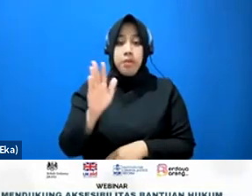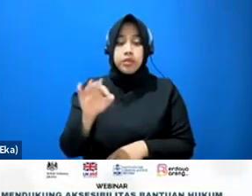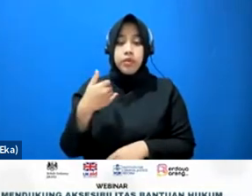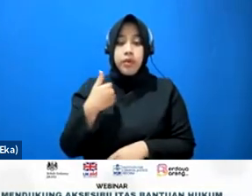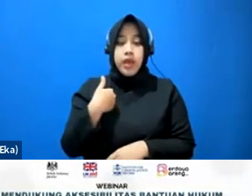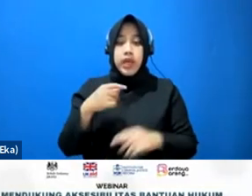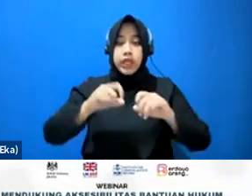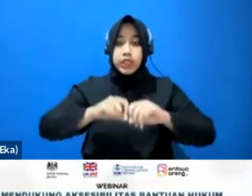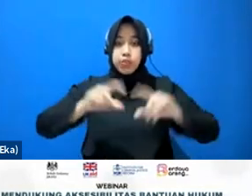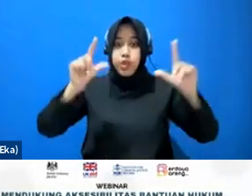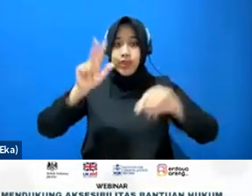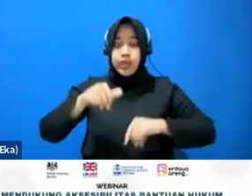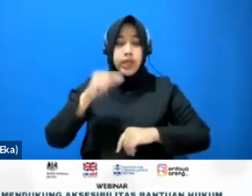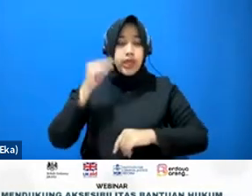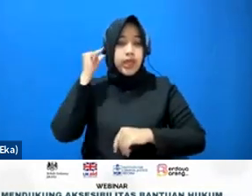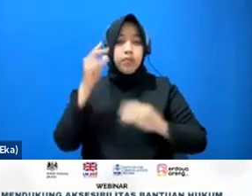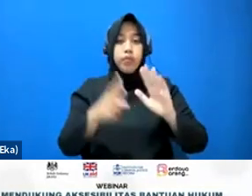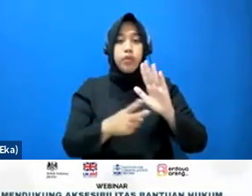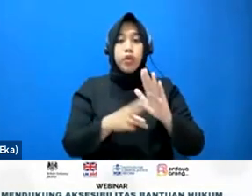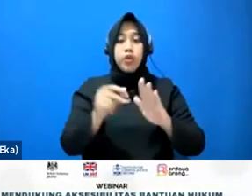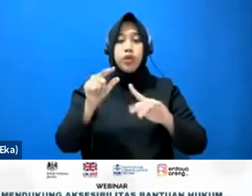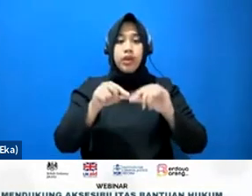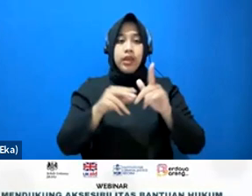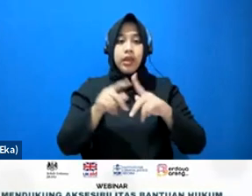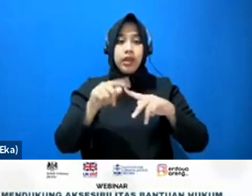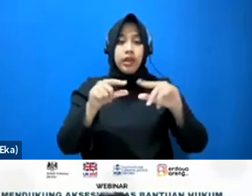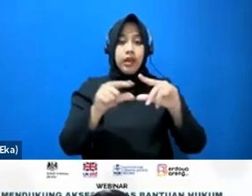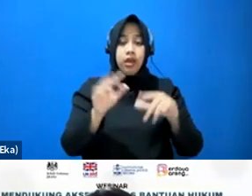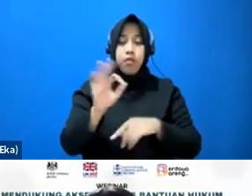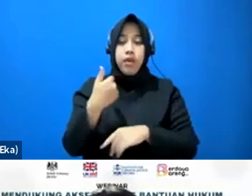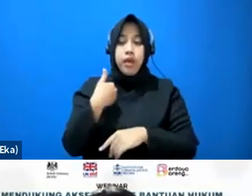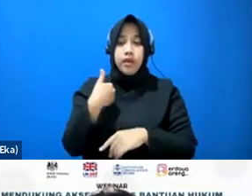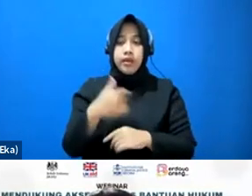di spotlight mungkin Bu Nur Laila sama Bu Rita Mas Adi Gama masih belum